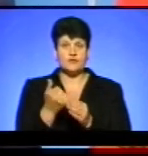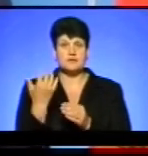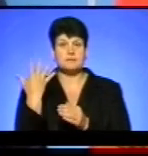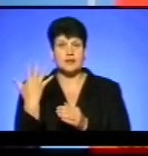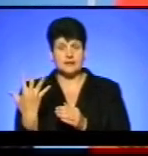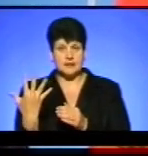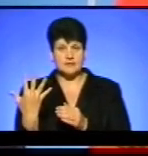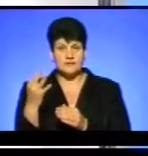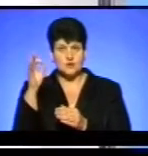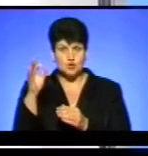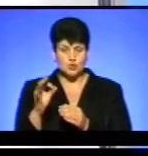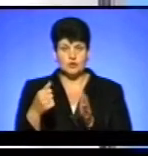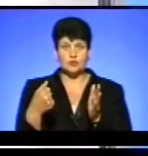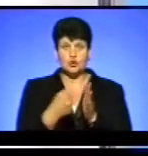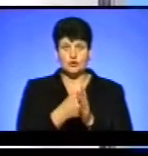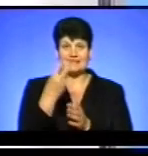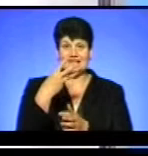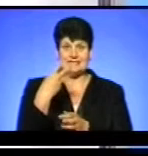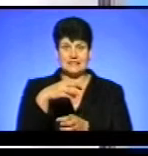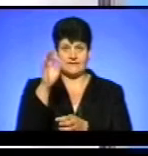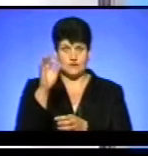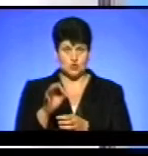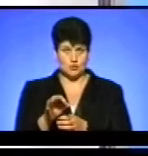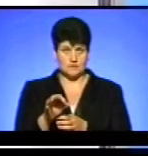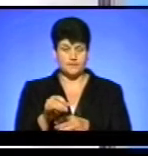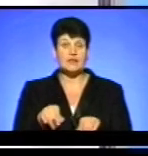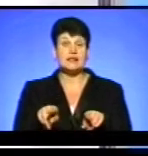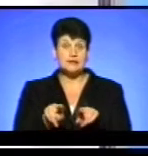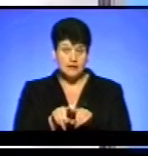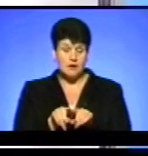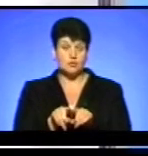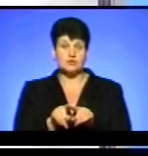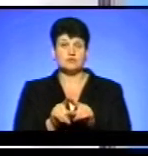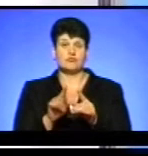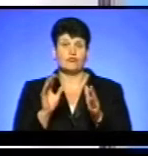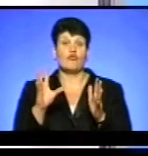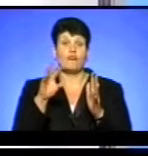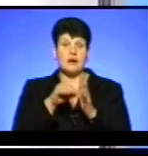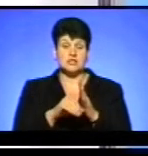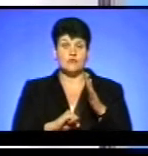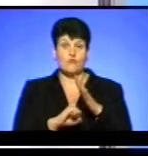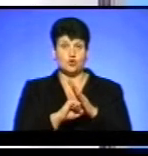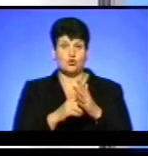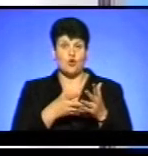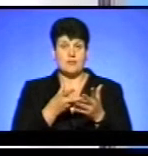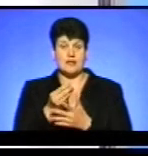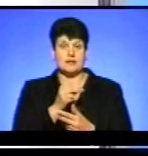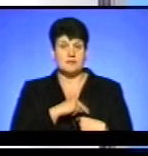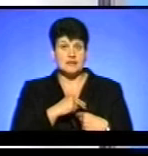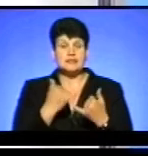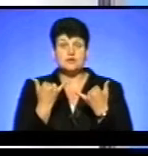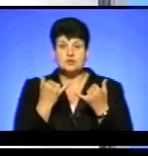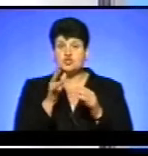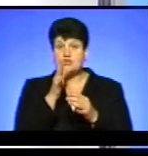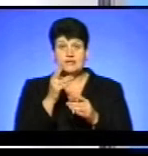% до 30%. Також в межах фонду оплати праці. На даний час про 30